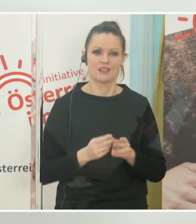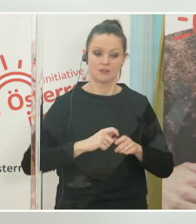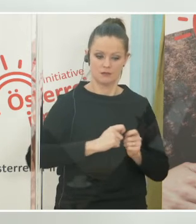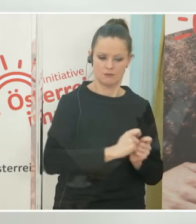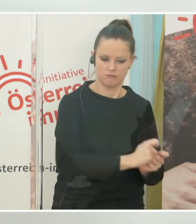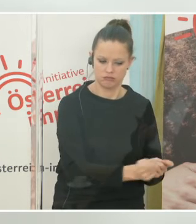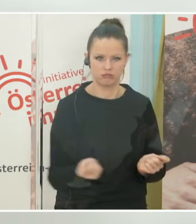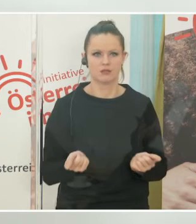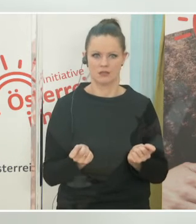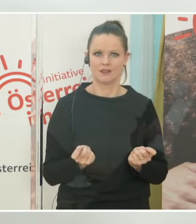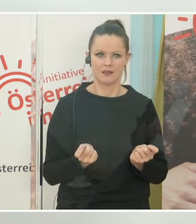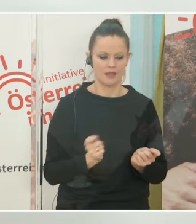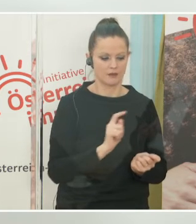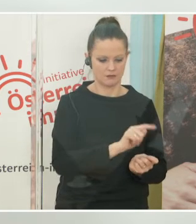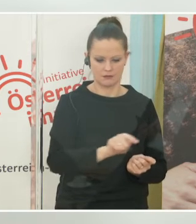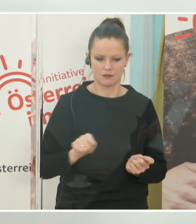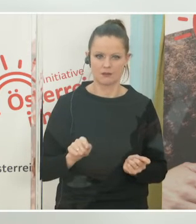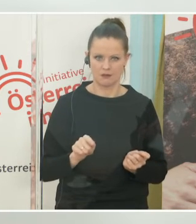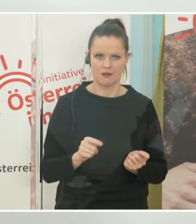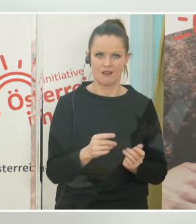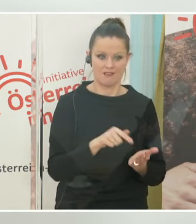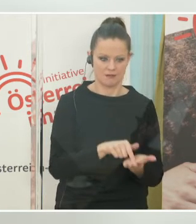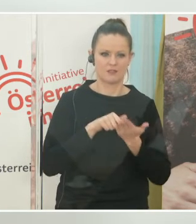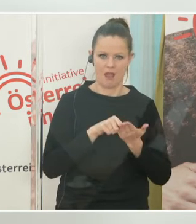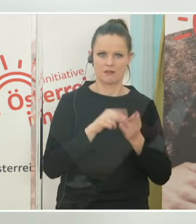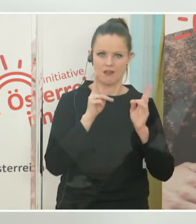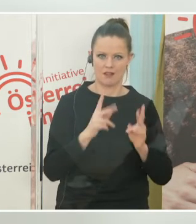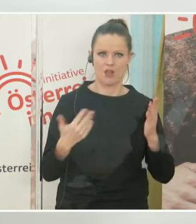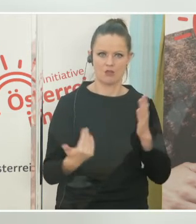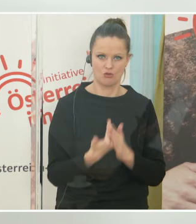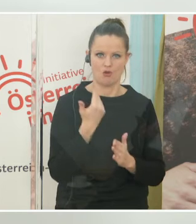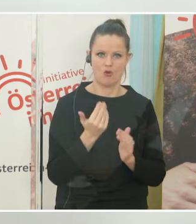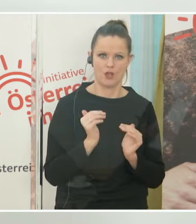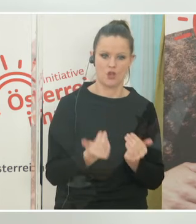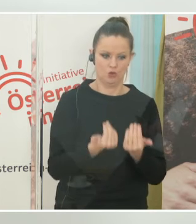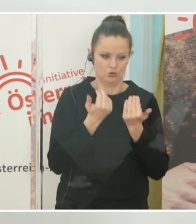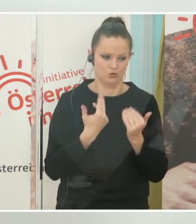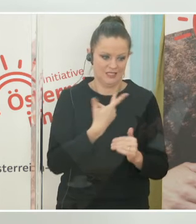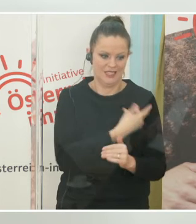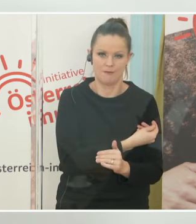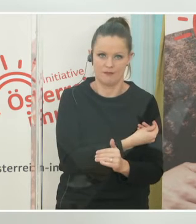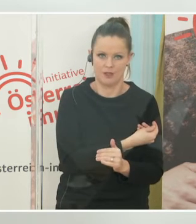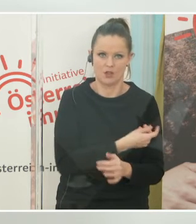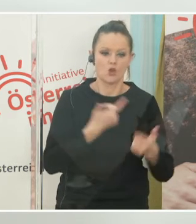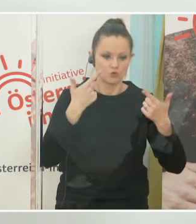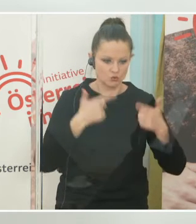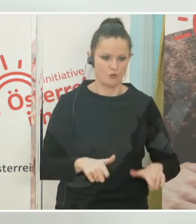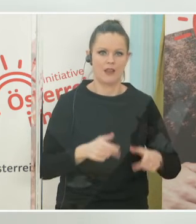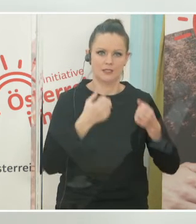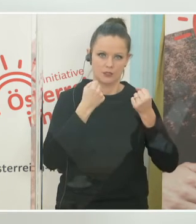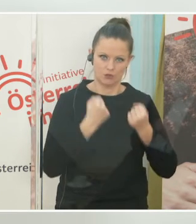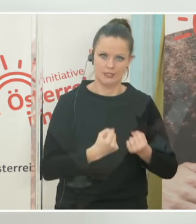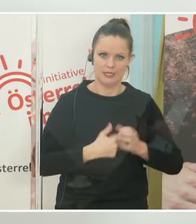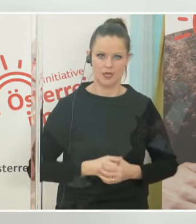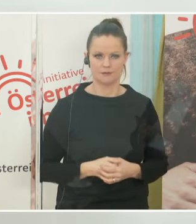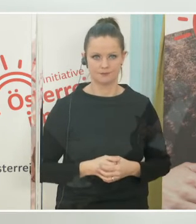vor der Erkrankung schützen und das, wie Sie schon gehört haben, zuverlässig und auch sicher. Lassen Sie mich dazu vielleicht noch